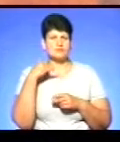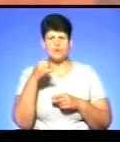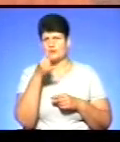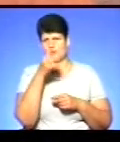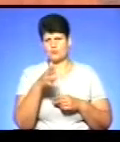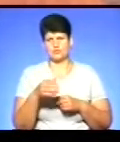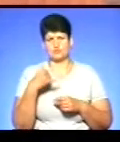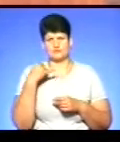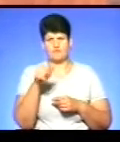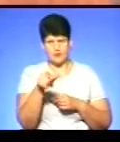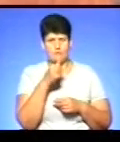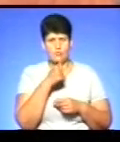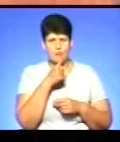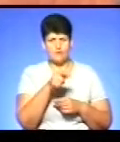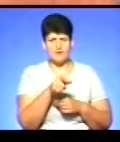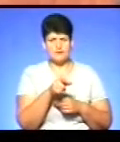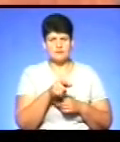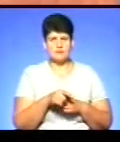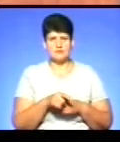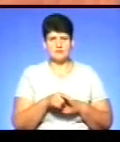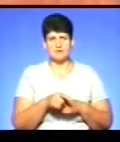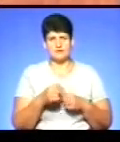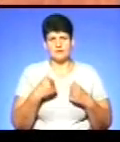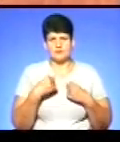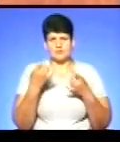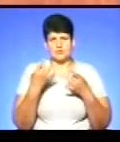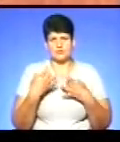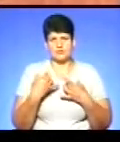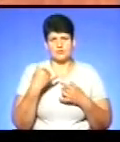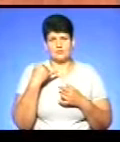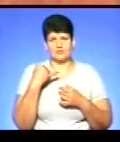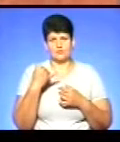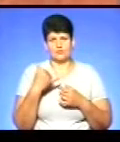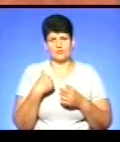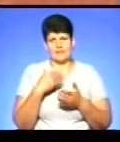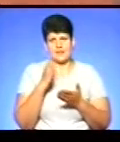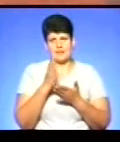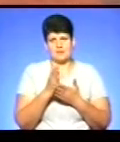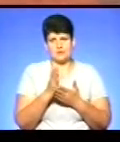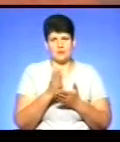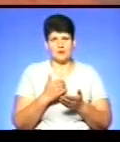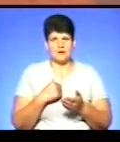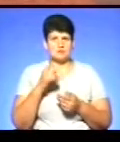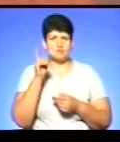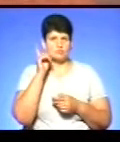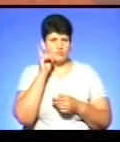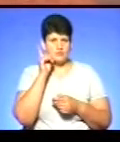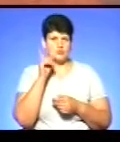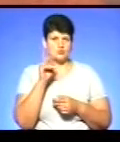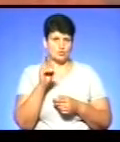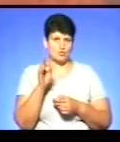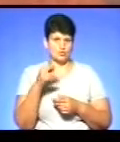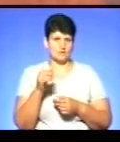цю лінію. Ви пробували? Я сам, з простого телефону, в мене напряму є телефон, і з мобільного, з кодом